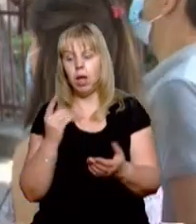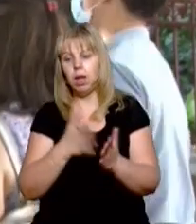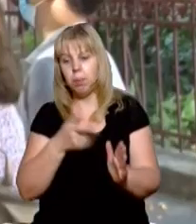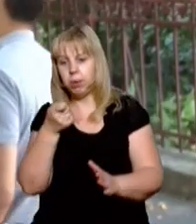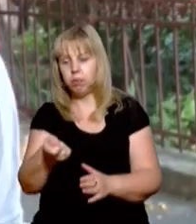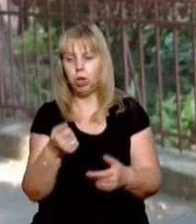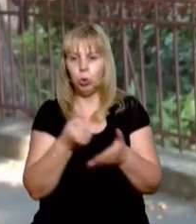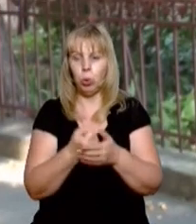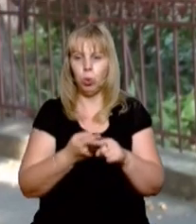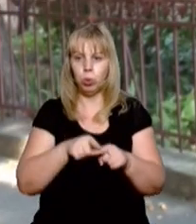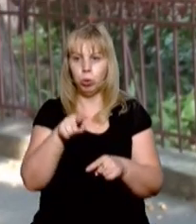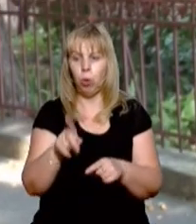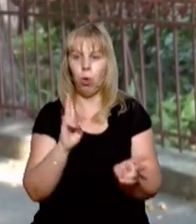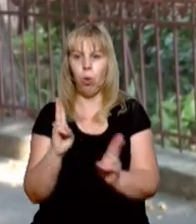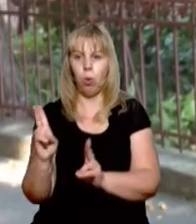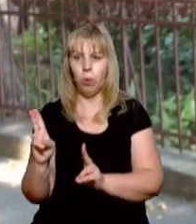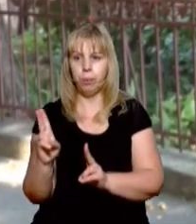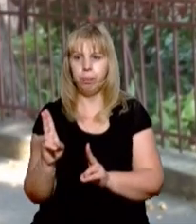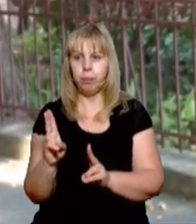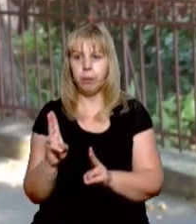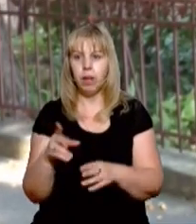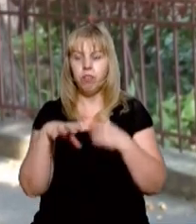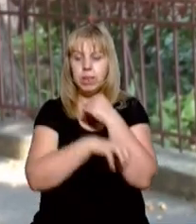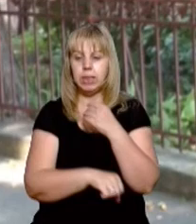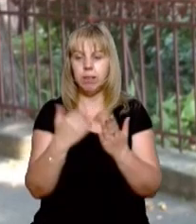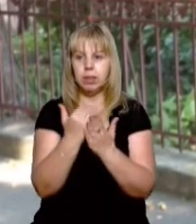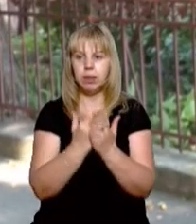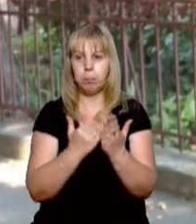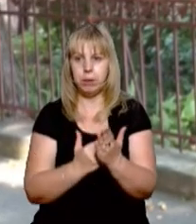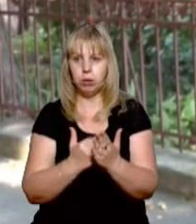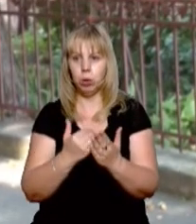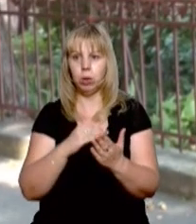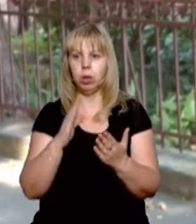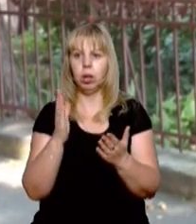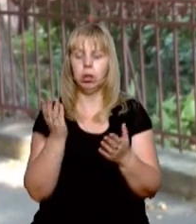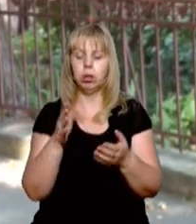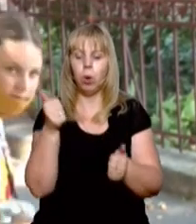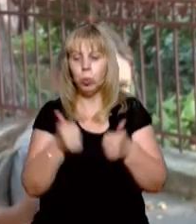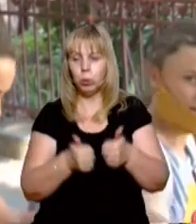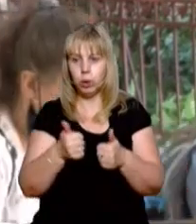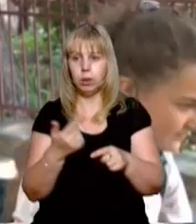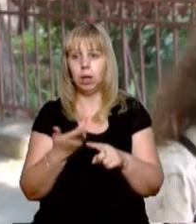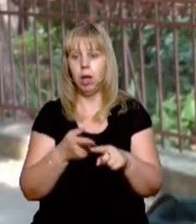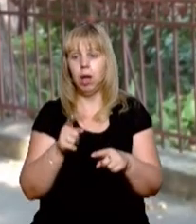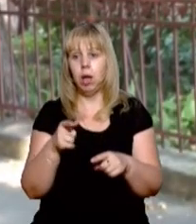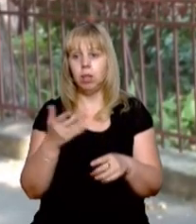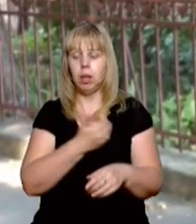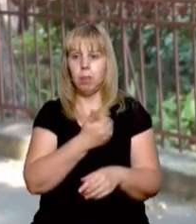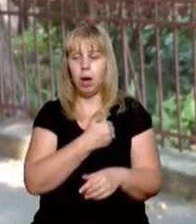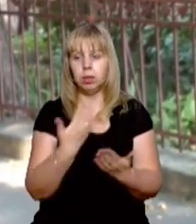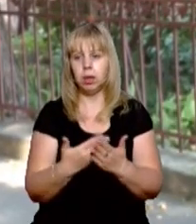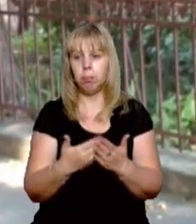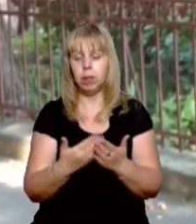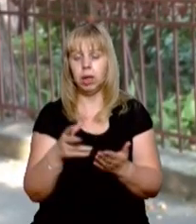придивляються до того, кого в кінцевий список зареєструють конкуренти. І таким чином намагаються,